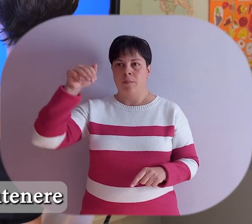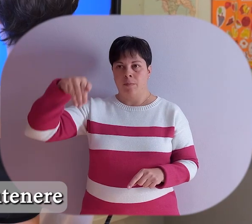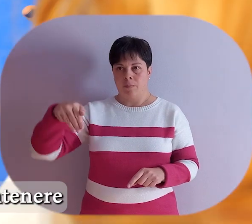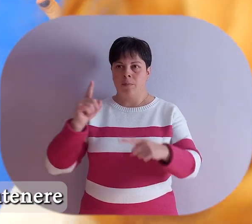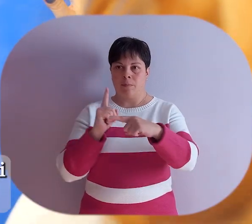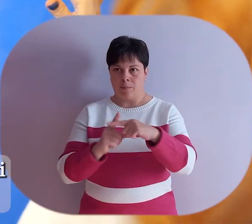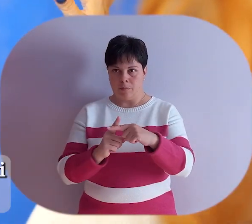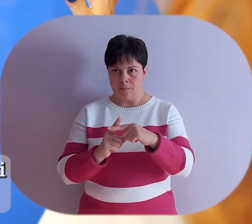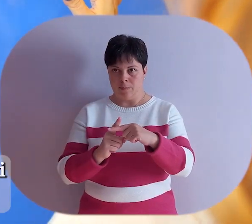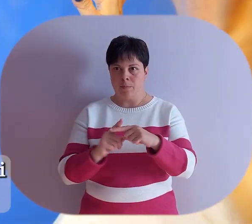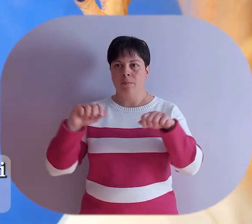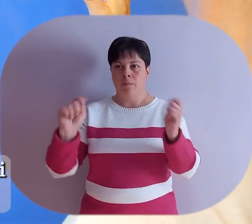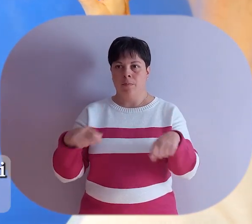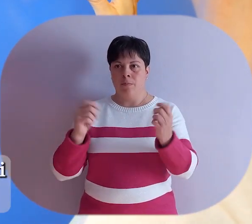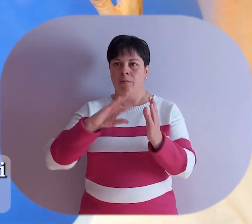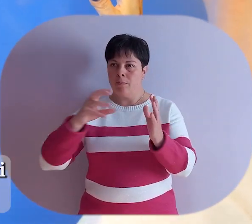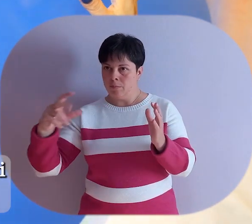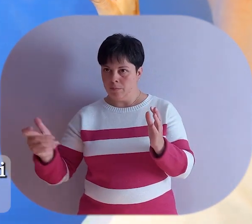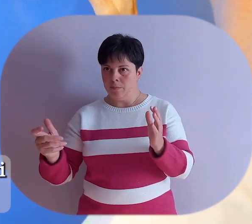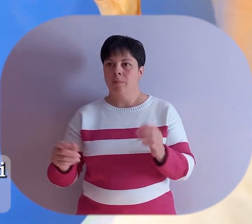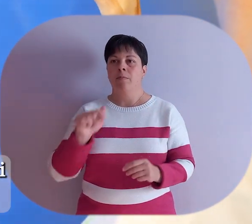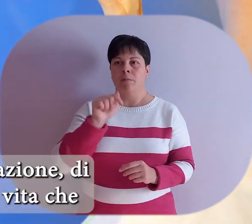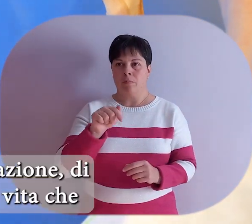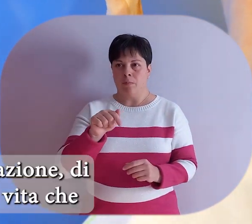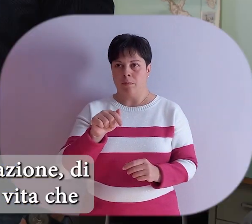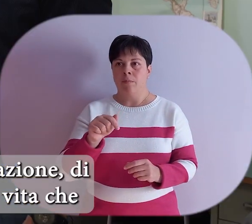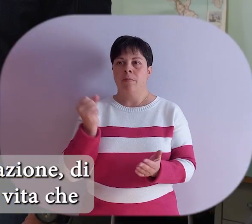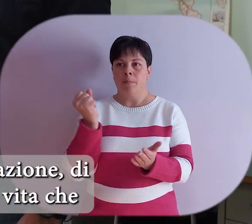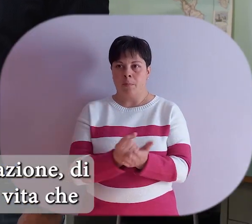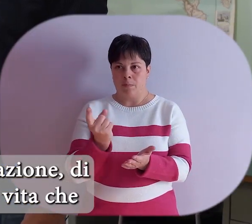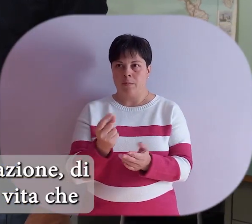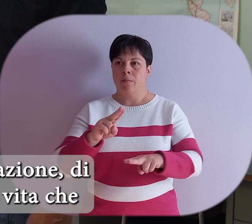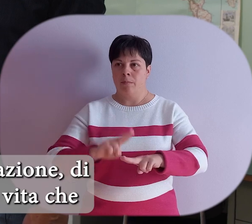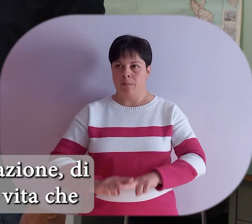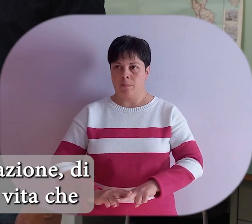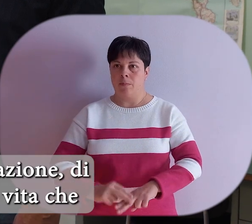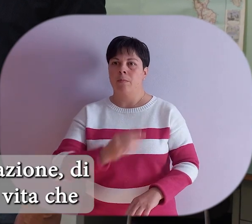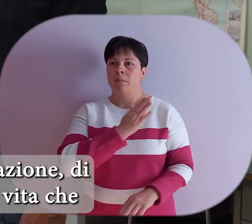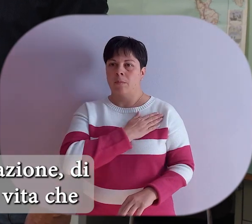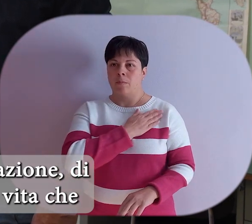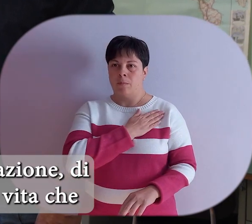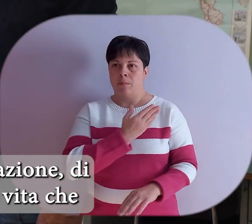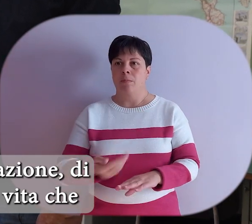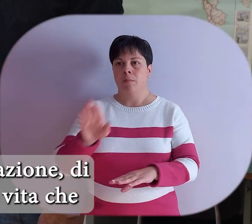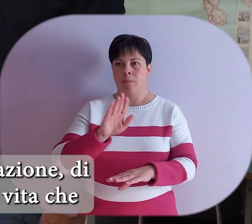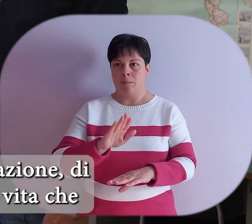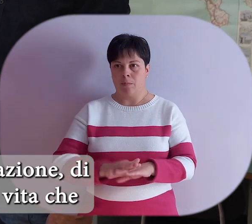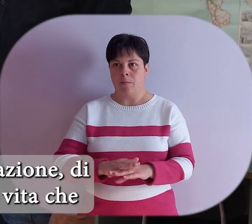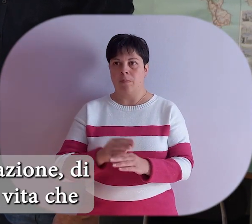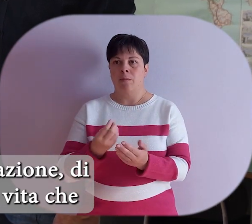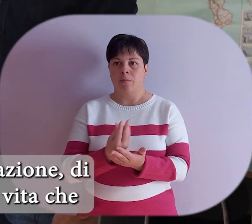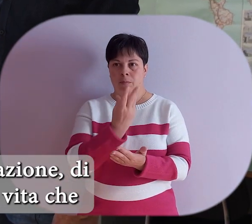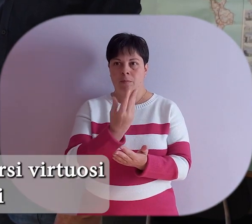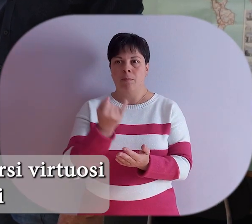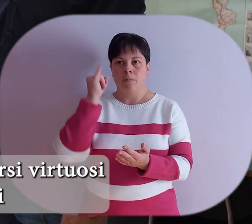mantenere le competenze presenti e svilupparne nuove. È anche uno spazio di progettazione, di progetti educativi, progetti di